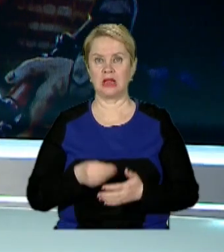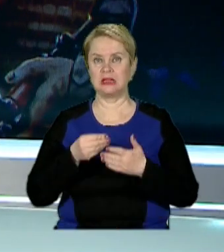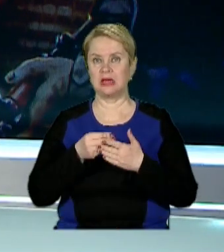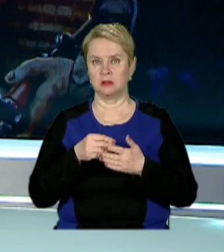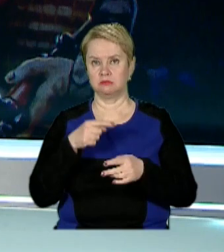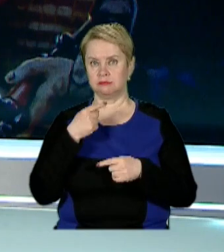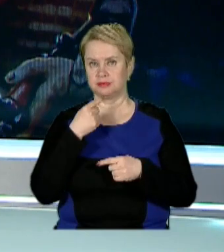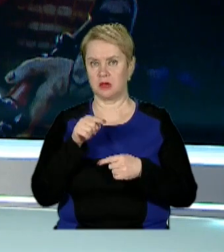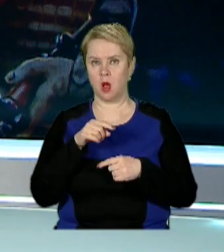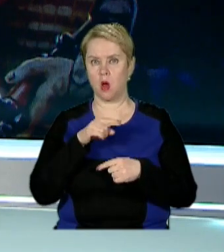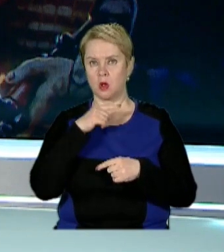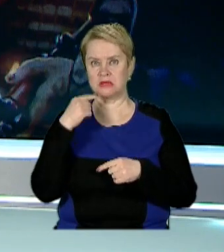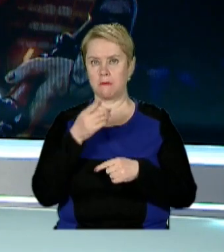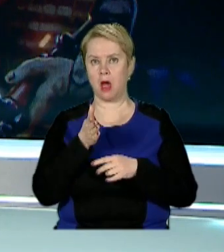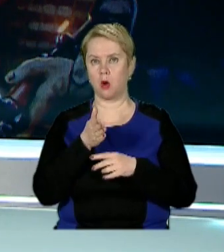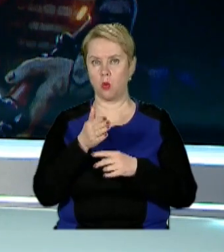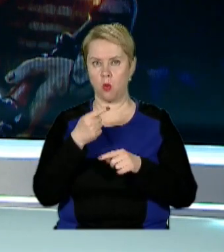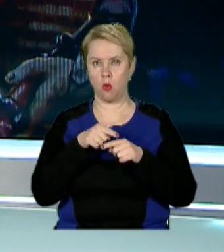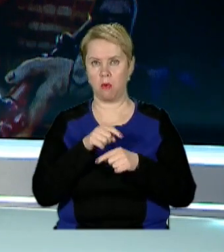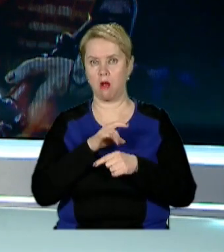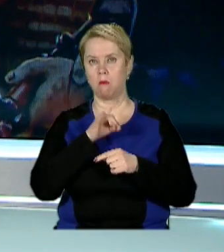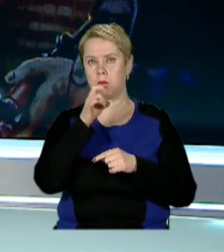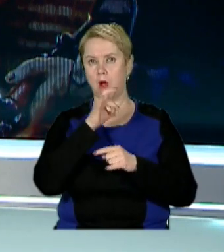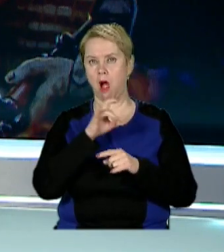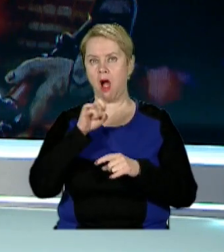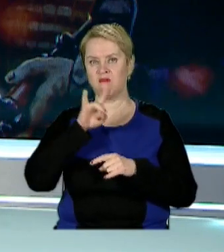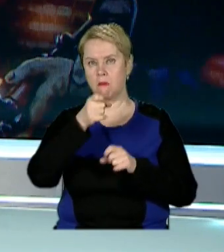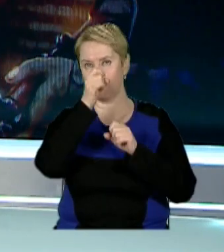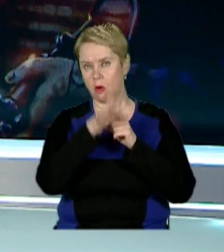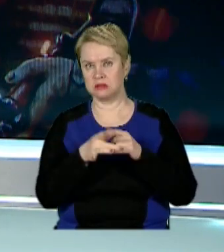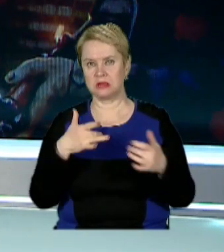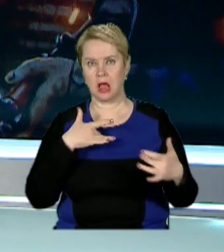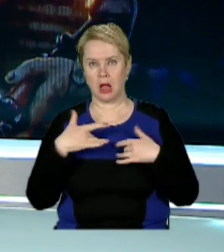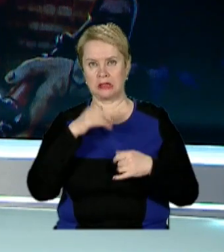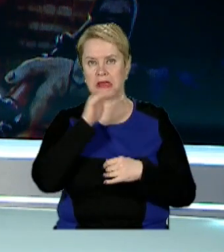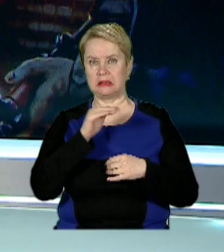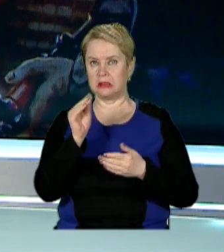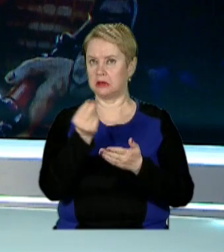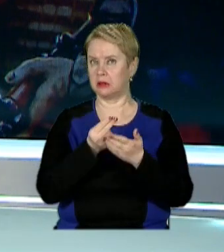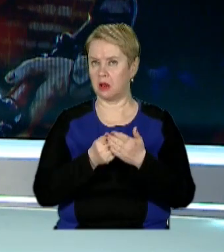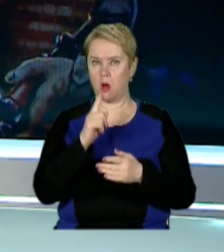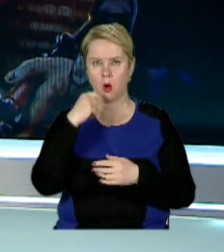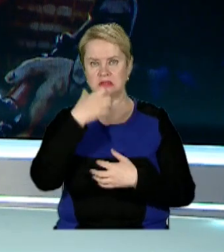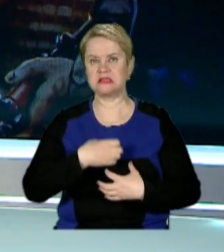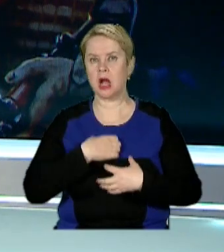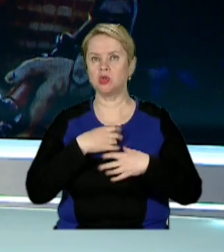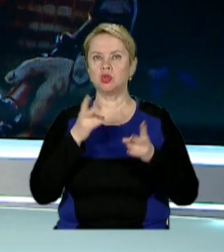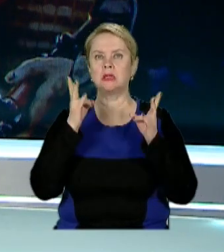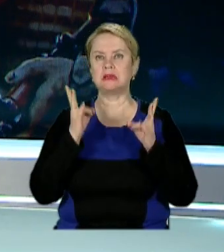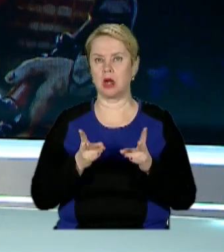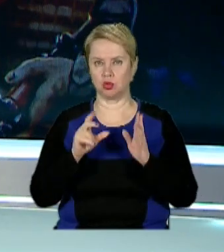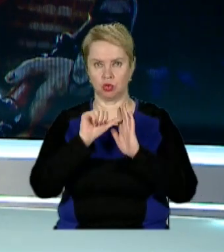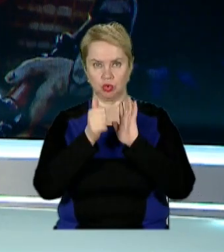Найцинічніший теракт росіян у Маріуполі – атака авіабомбою по драмтеатру з надписом «Діти». Сьогодні роковини страшної трагедії.